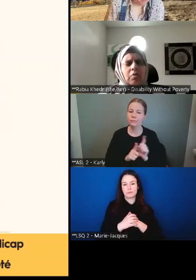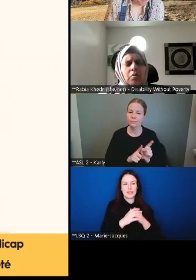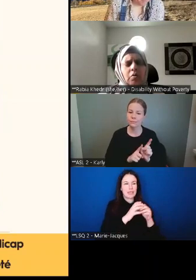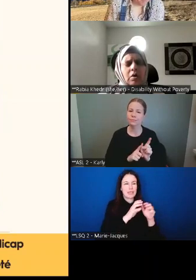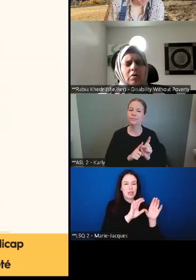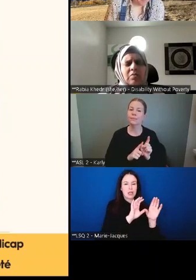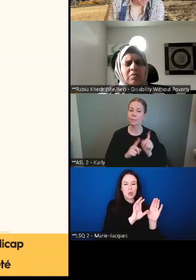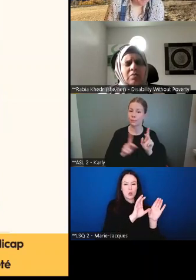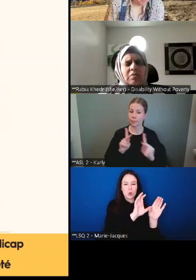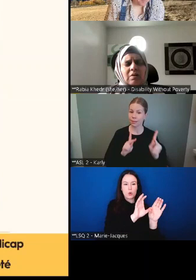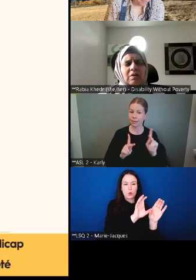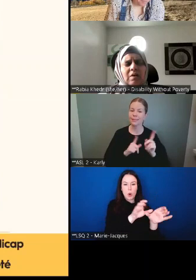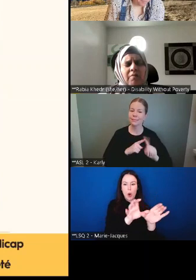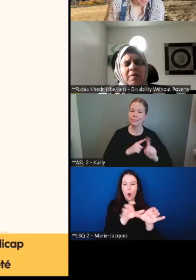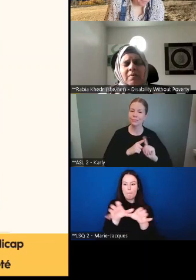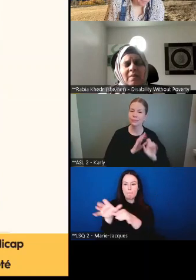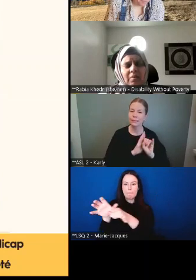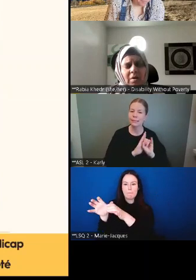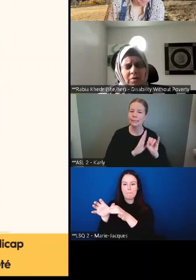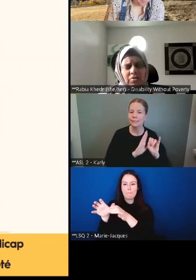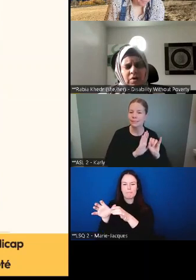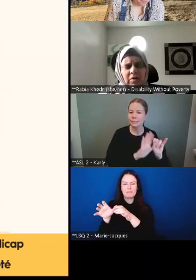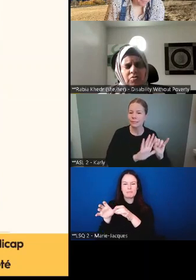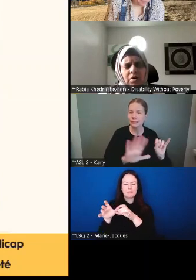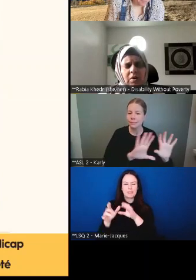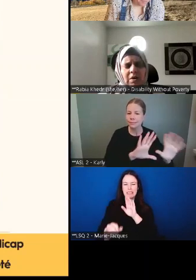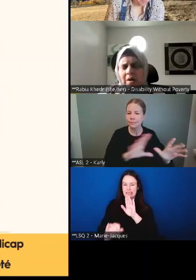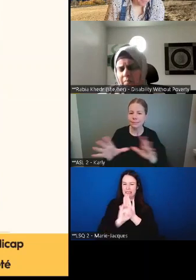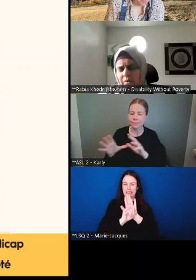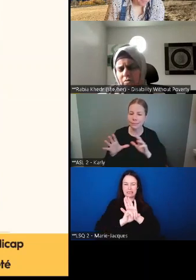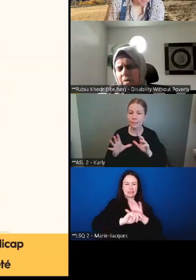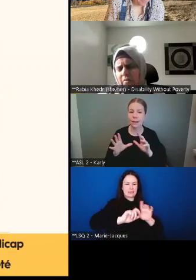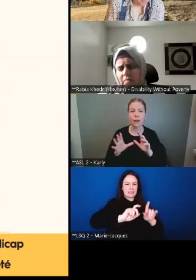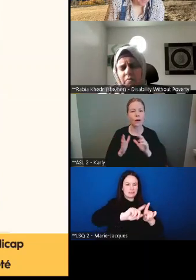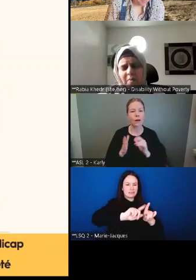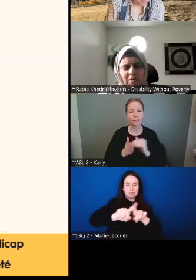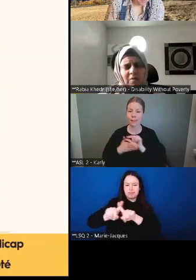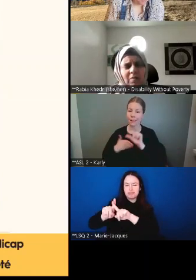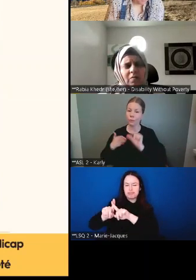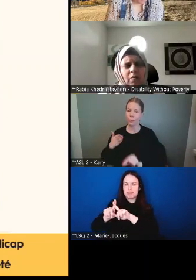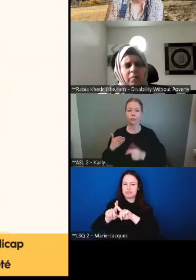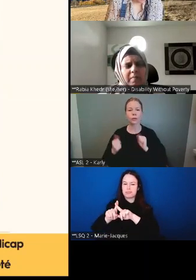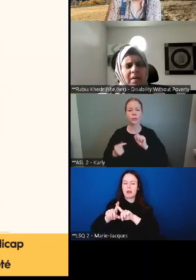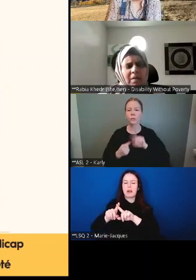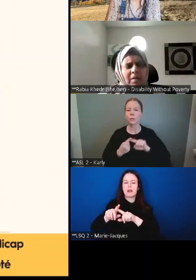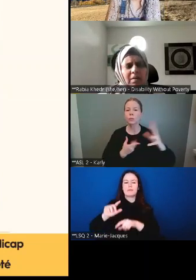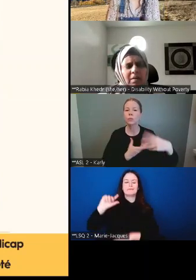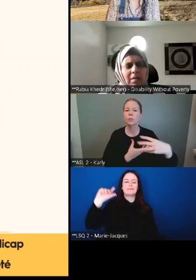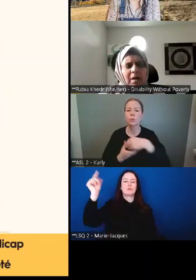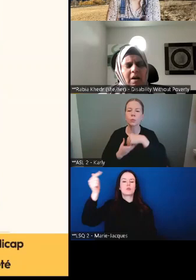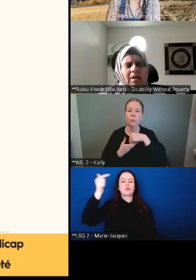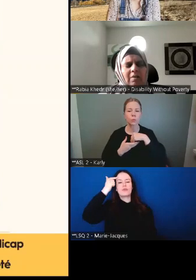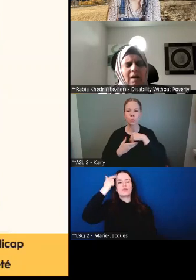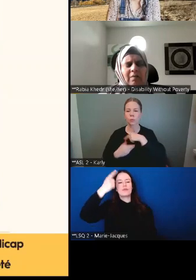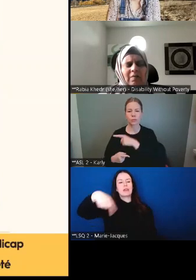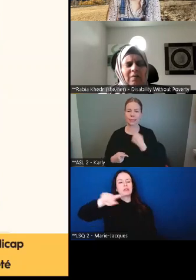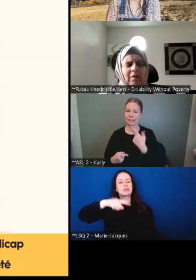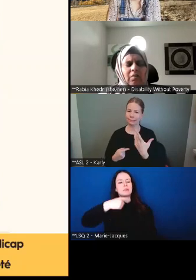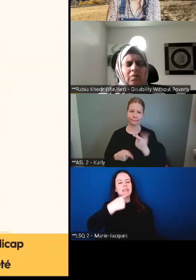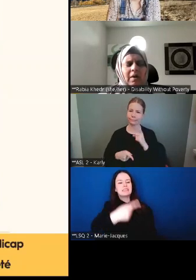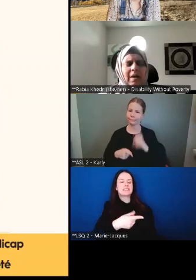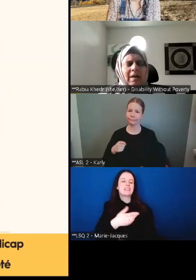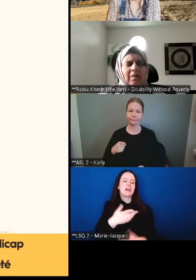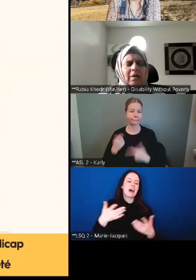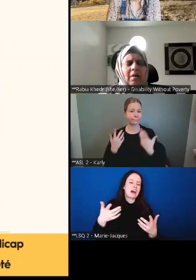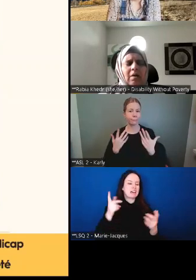de différentes identités que le gouvernement dit qui sont difficiles à